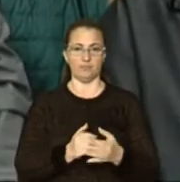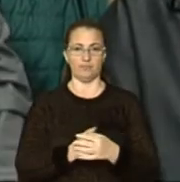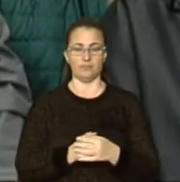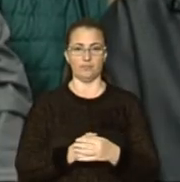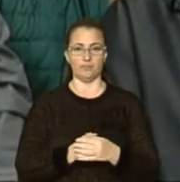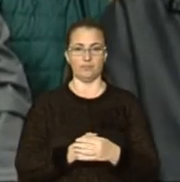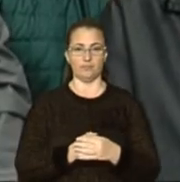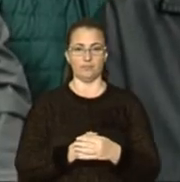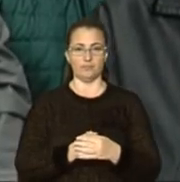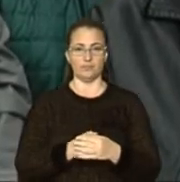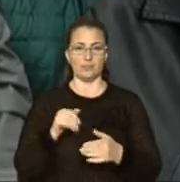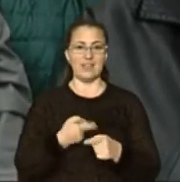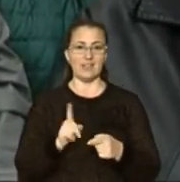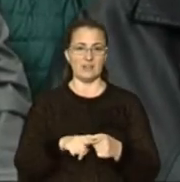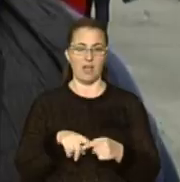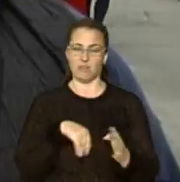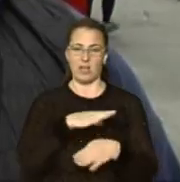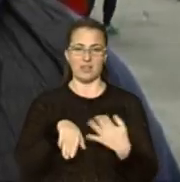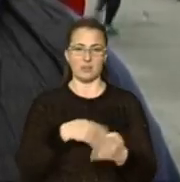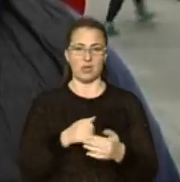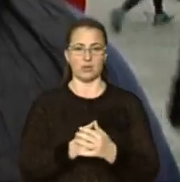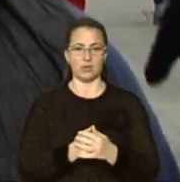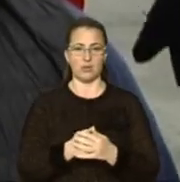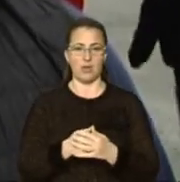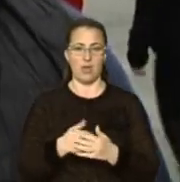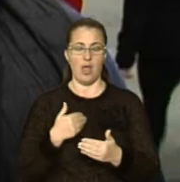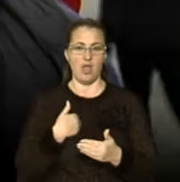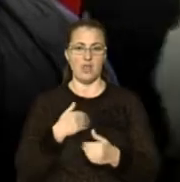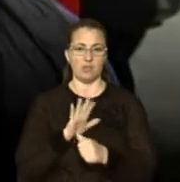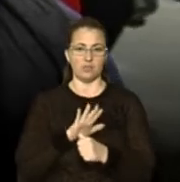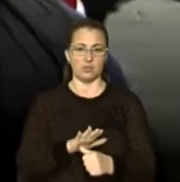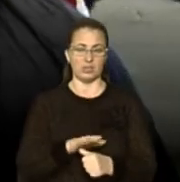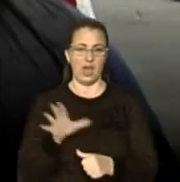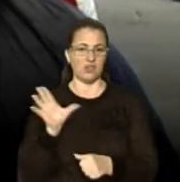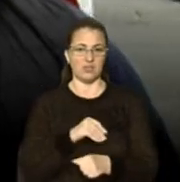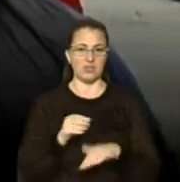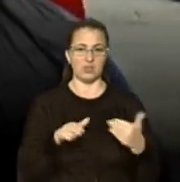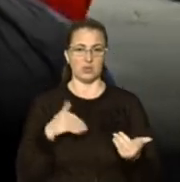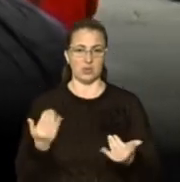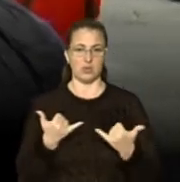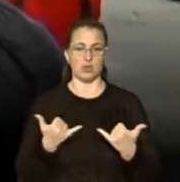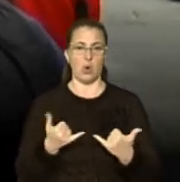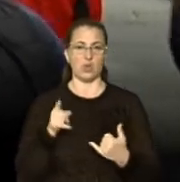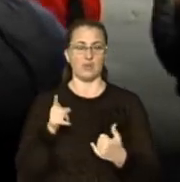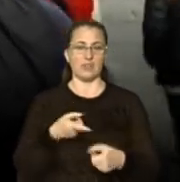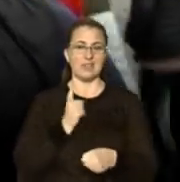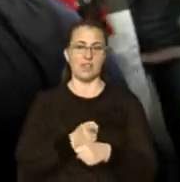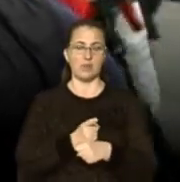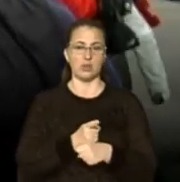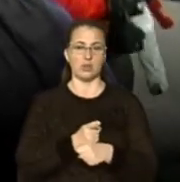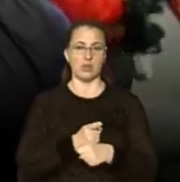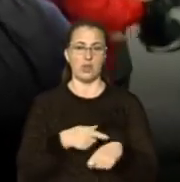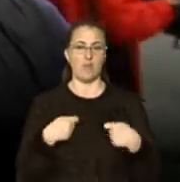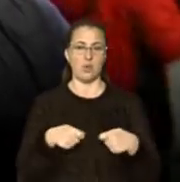І це є безпорядок. Нас утискають з усіх сторон. Сьогодні вони заборонили